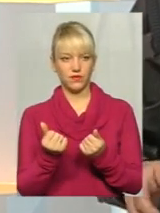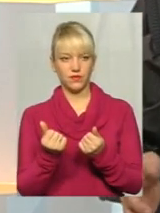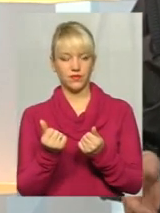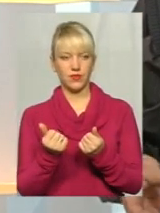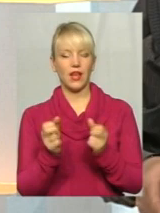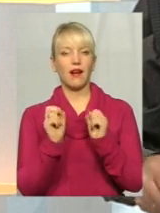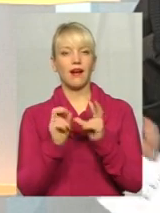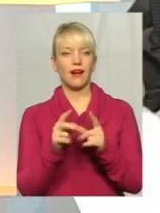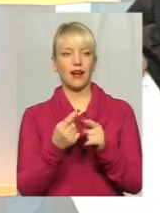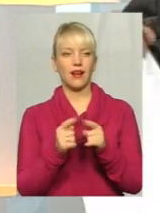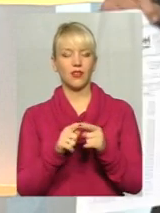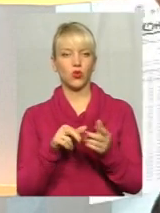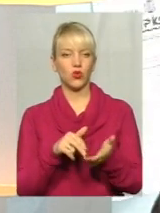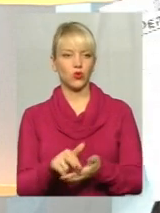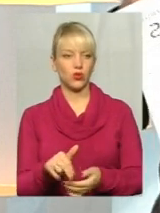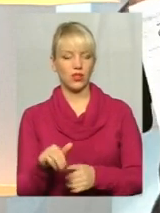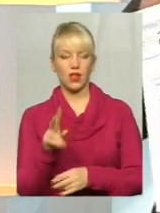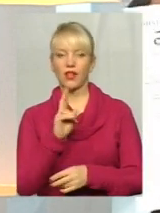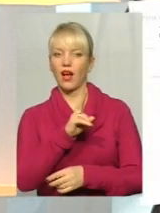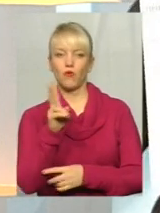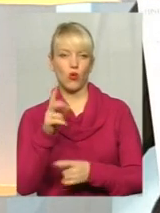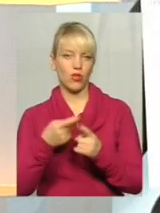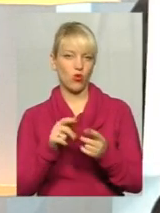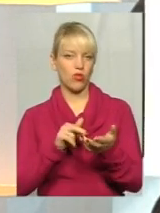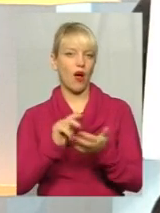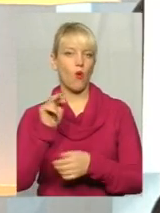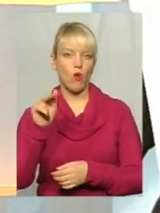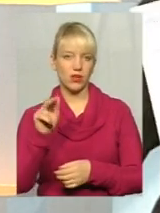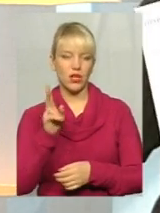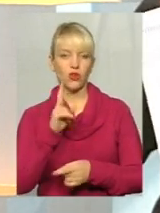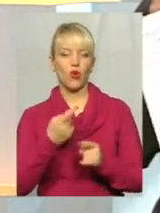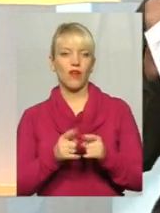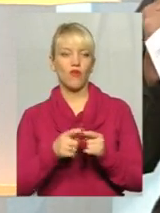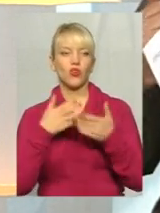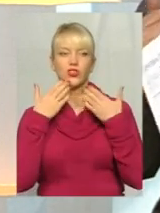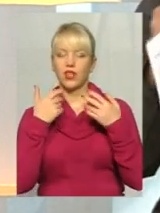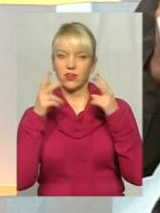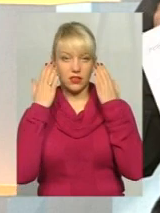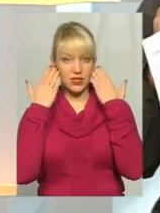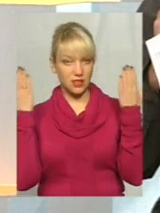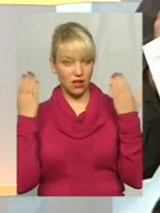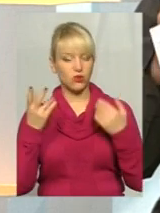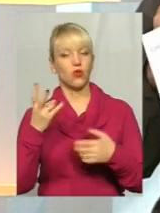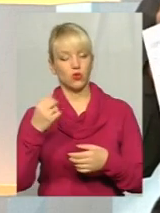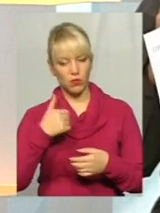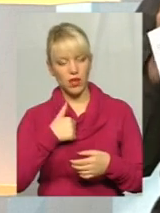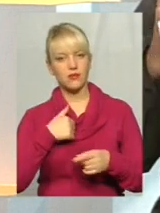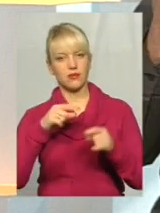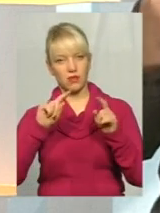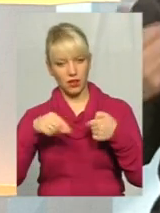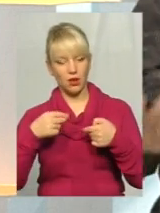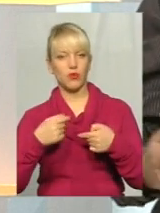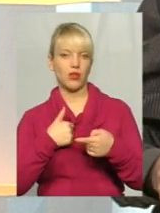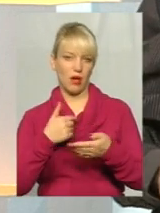Як воно йдет, до кого воно доходить, чи хто його читає, не знаю, але нас требує, і ми пишемо.